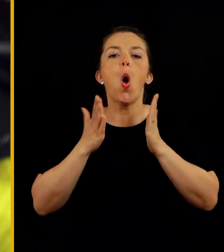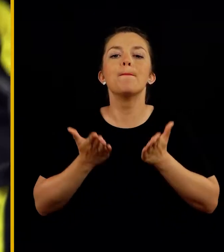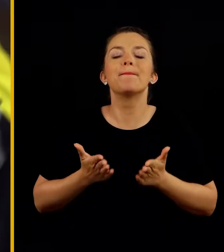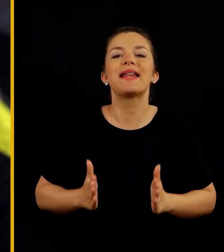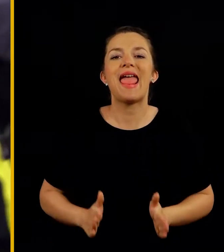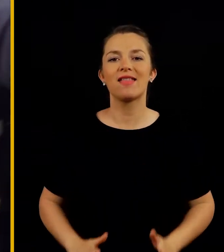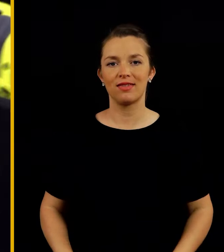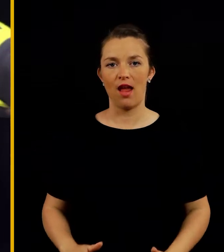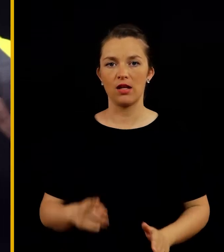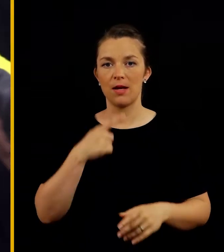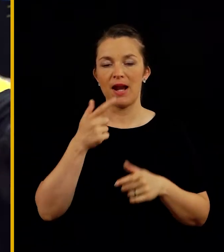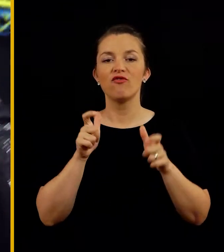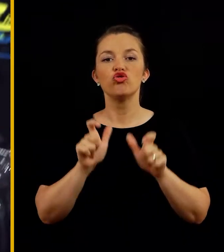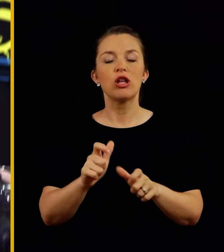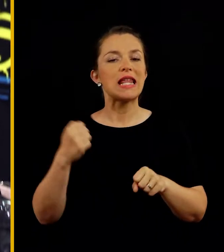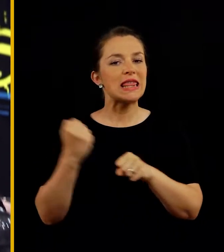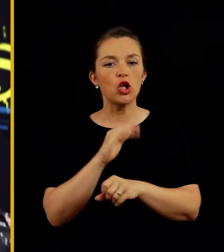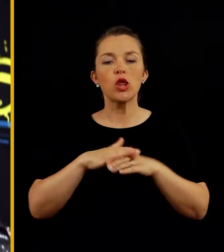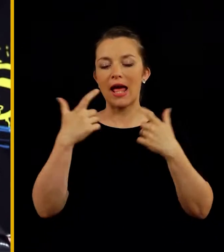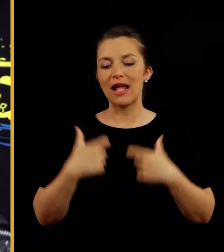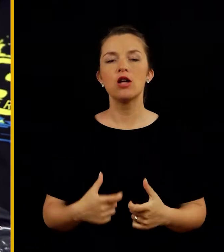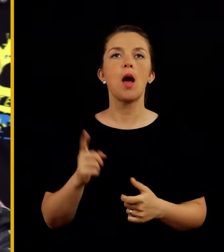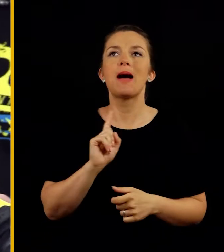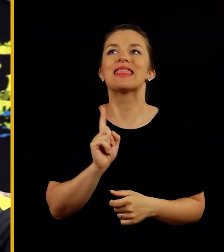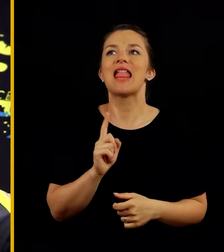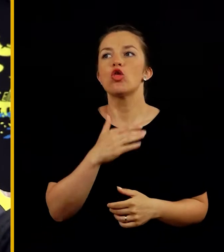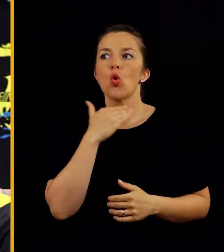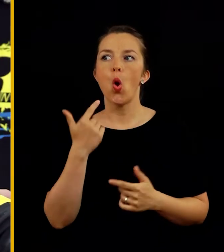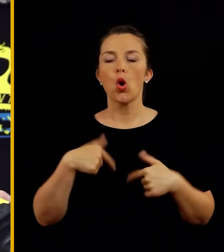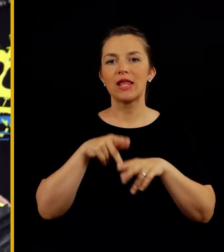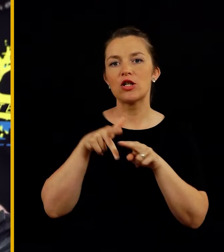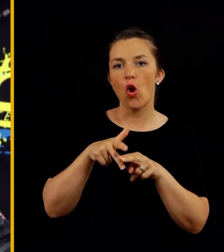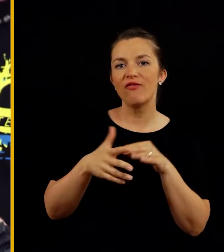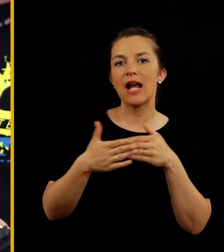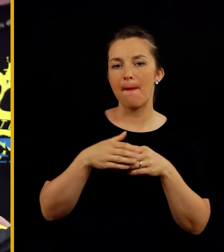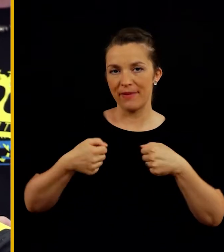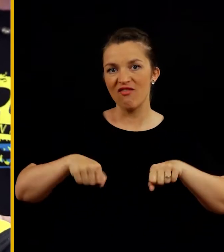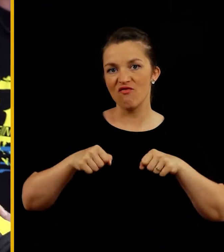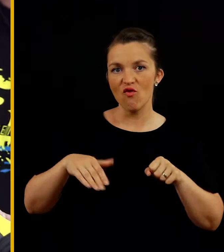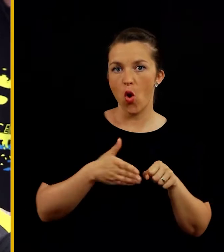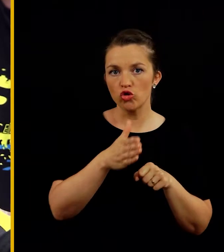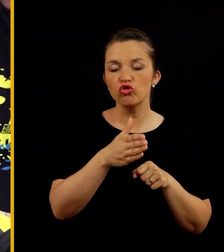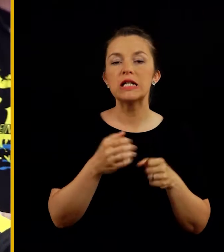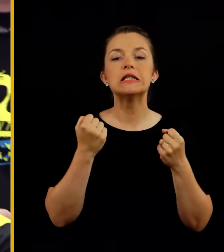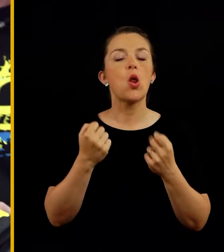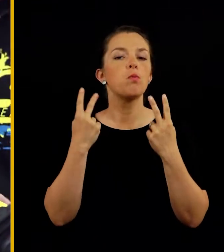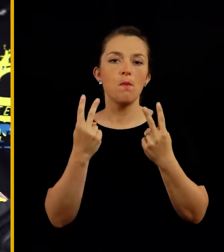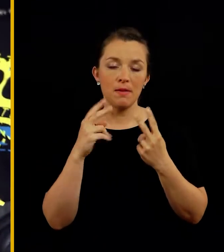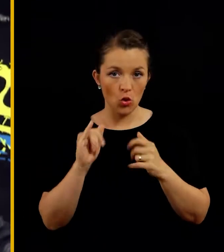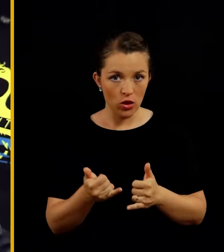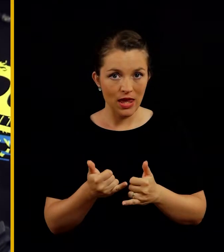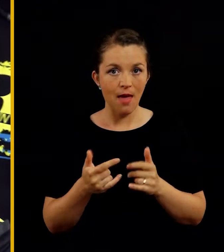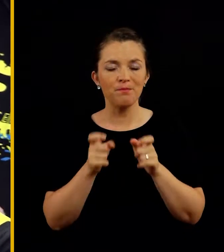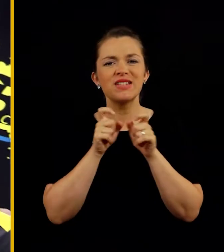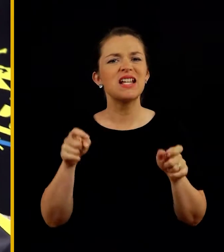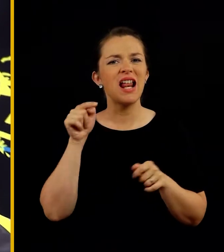uprijeta. Skratka, ščitnik je kompaktno na telesu, seveda, ampak ne v tej meri, da nas ovira pri sami vožni. Zelo